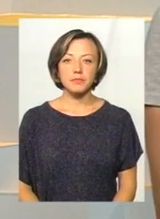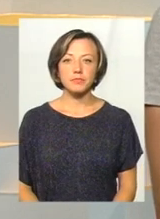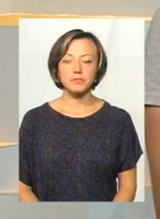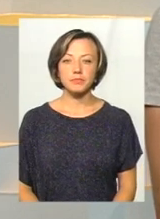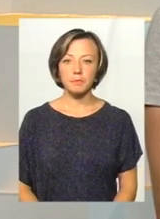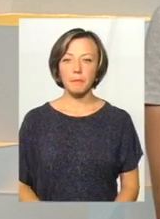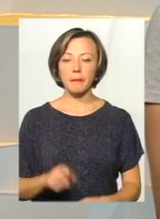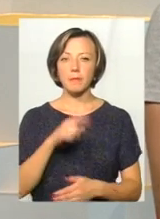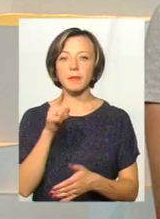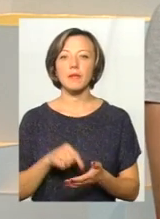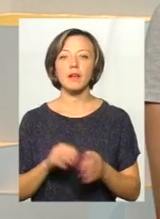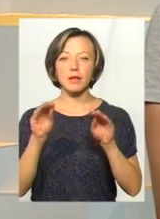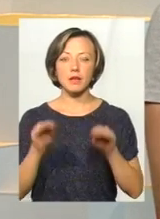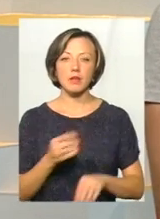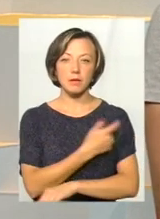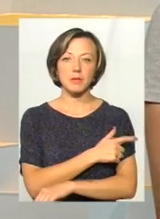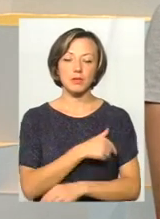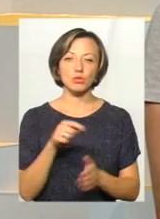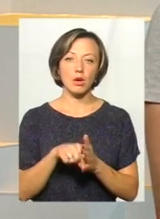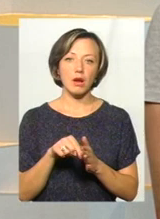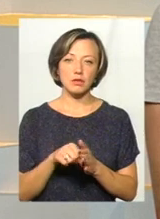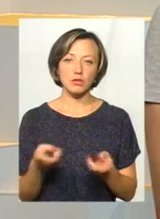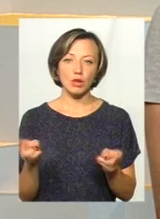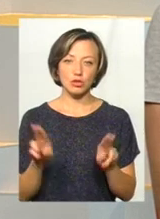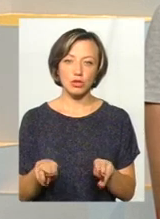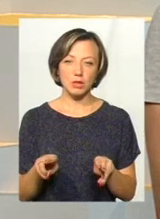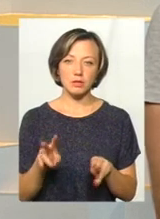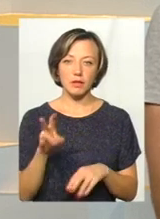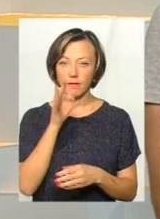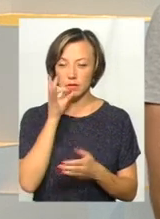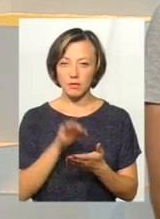медичного характеру залишаються на